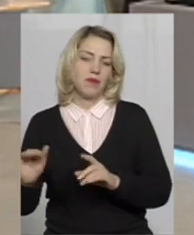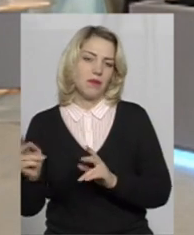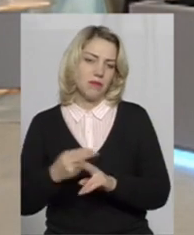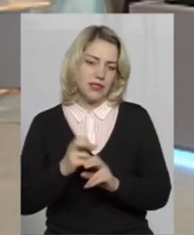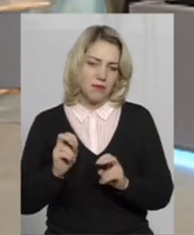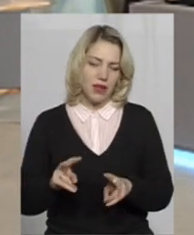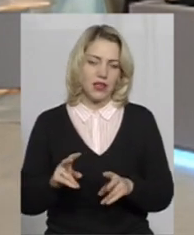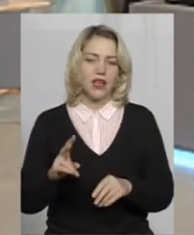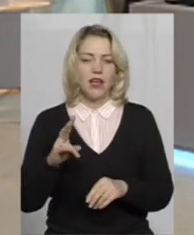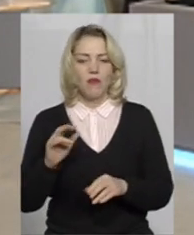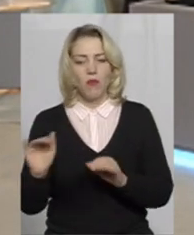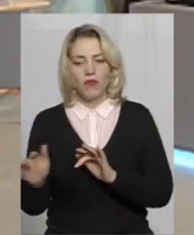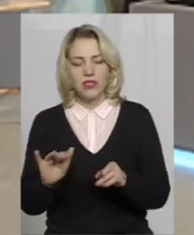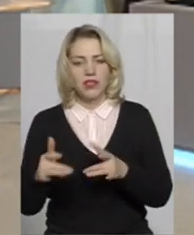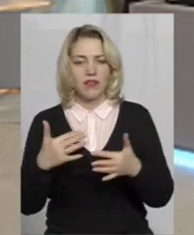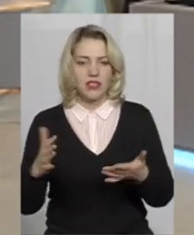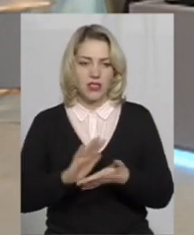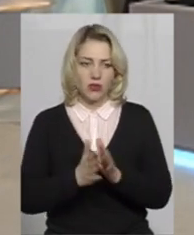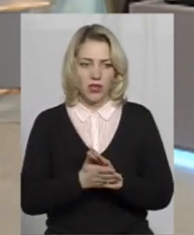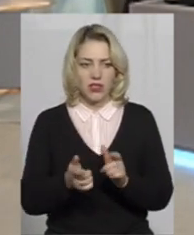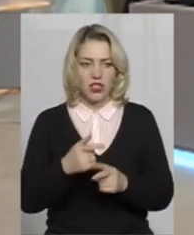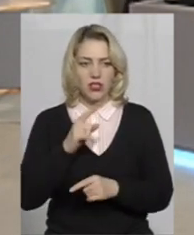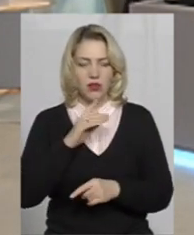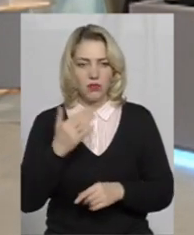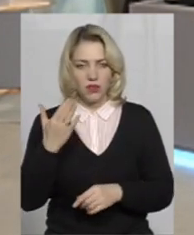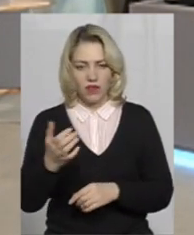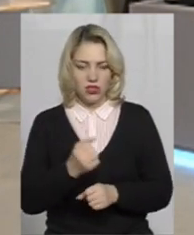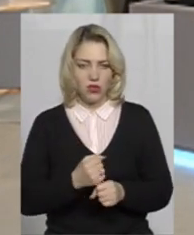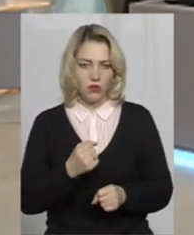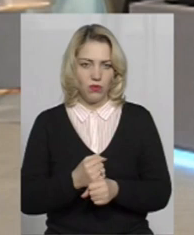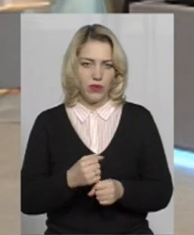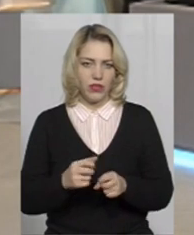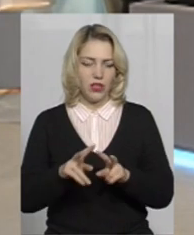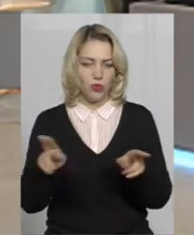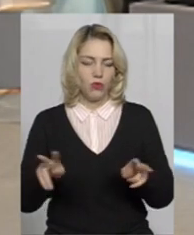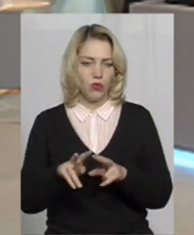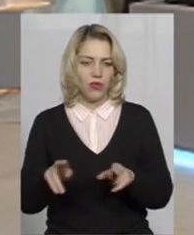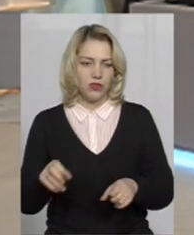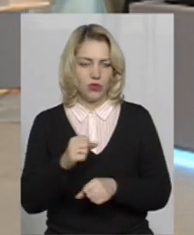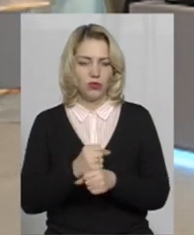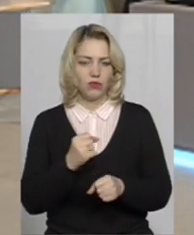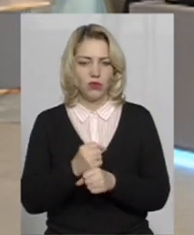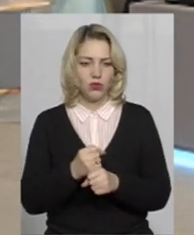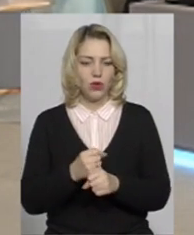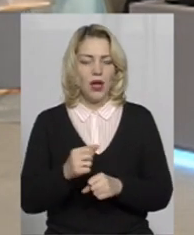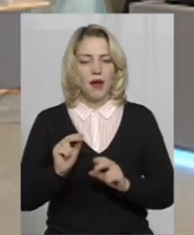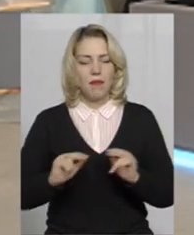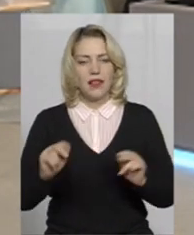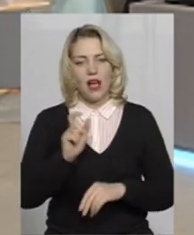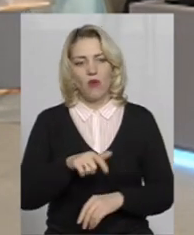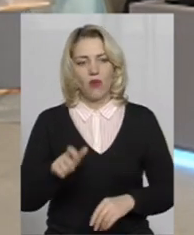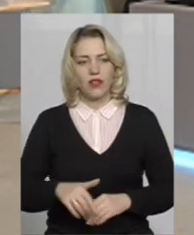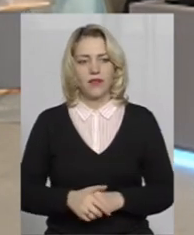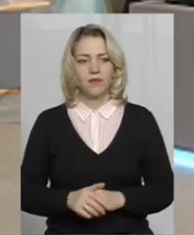поведінці у різних ситуаціях. Чи не буде от ваша робота дублювати роботу педагогів?